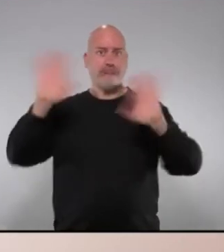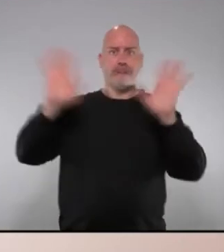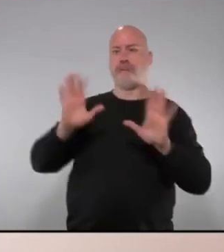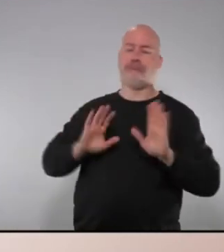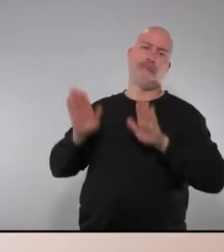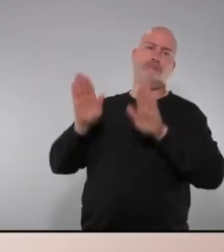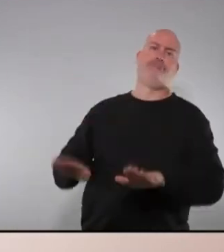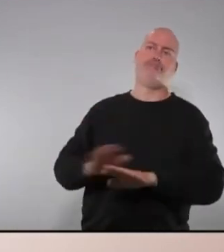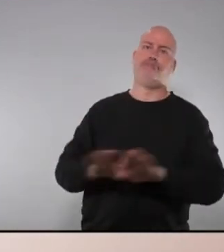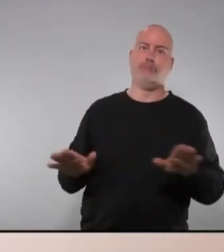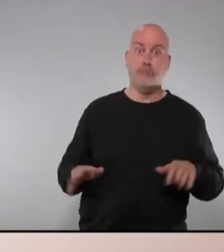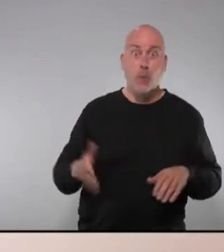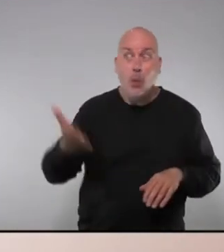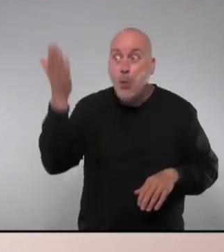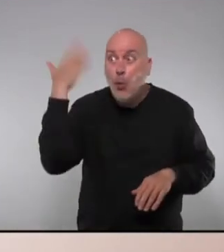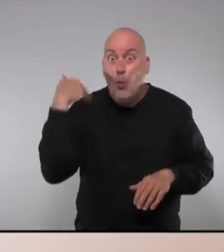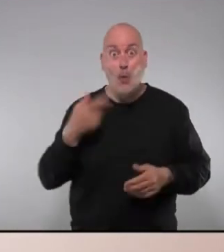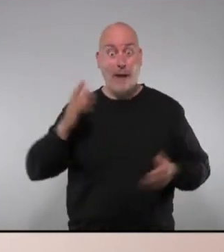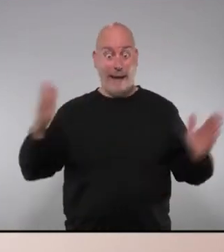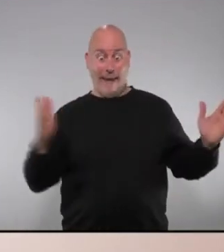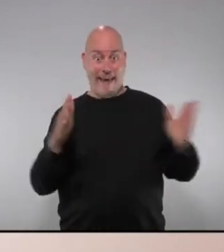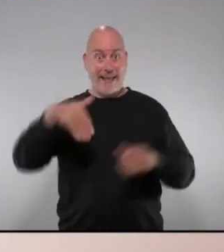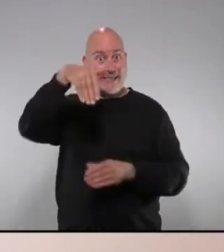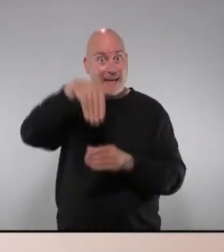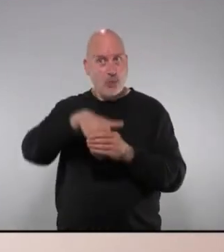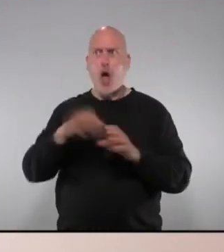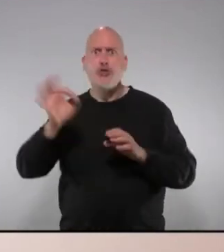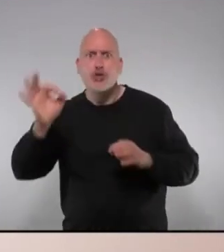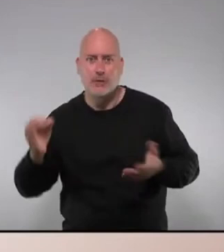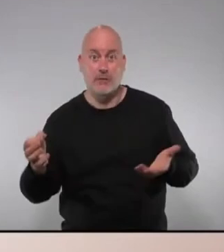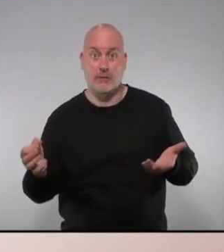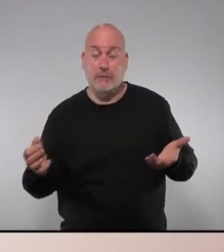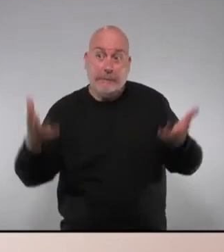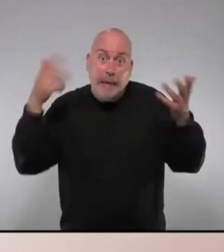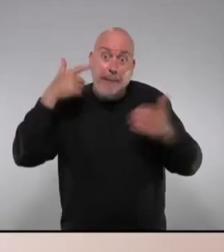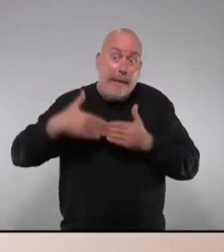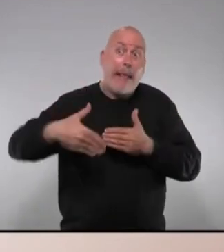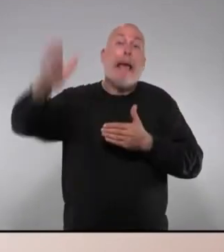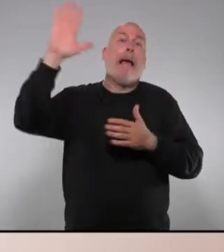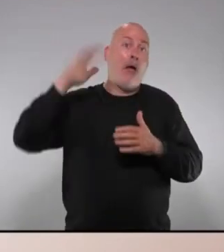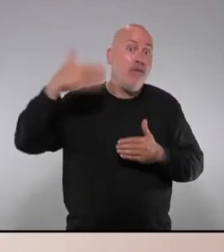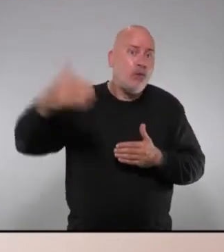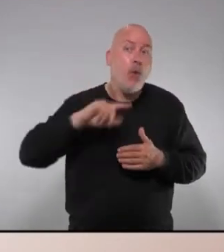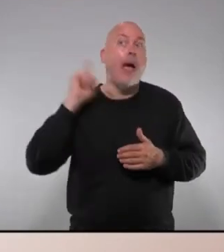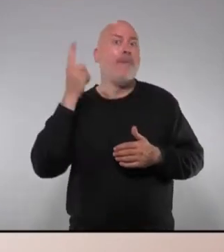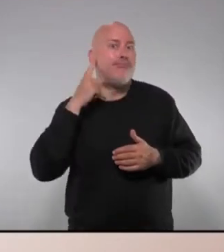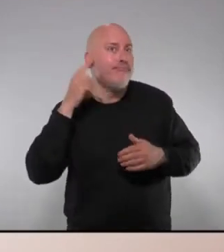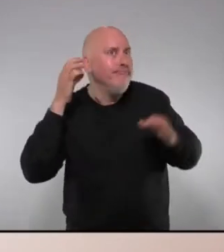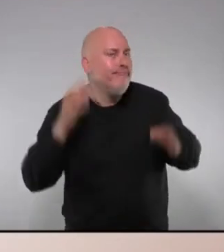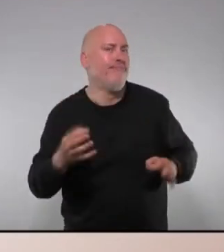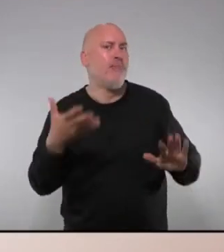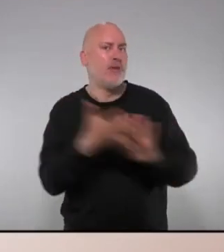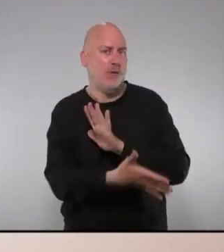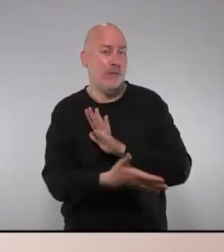investigació que la passada legislatura defensava? Espero que la història algun dia ens ho sabrà explicar. Esperem que no tingui res a veure